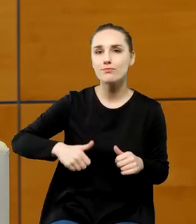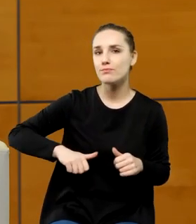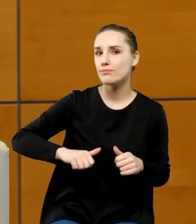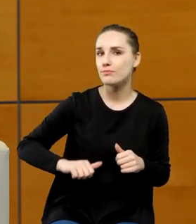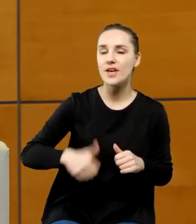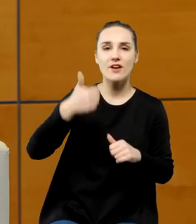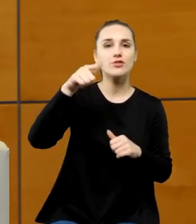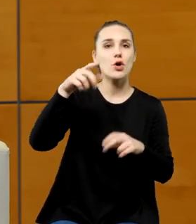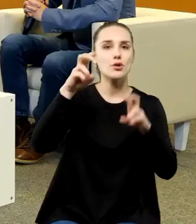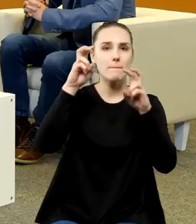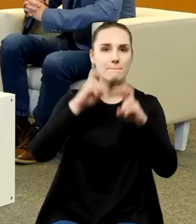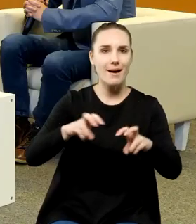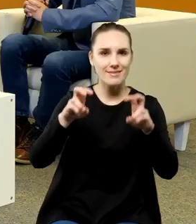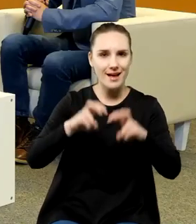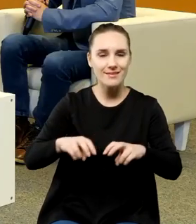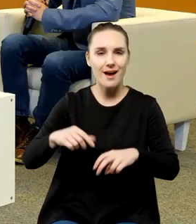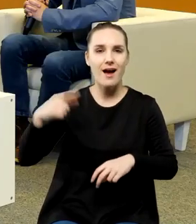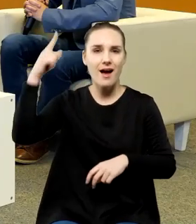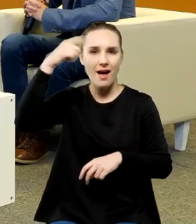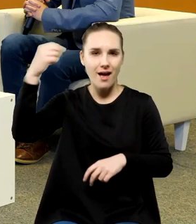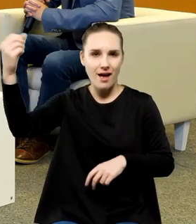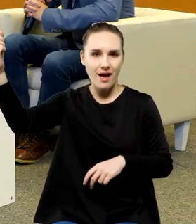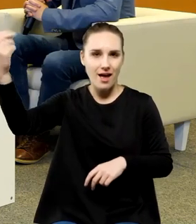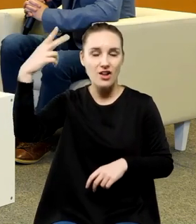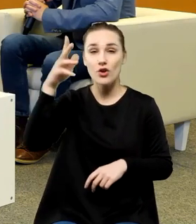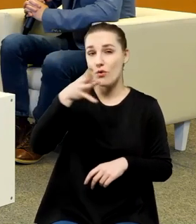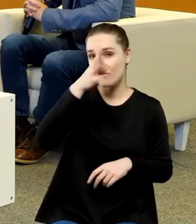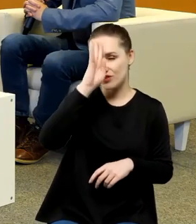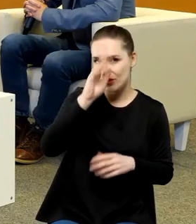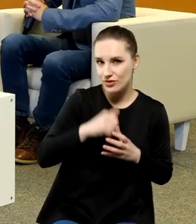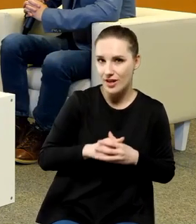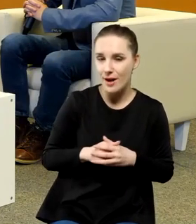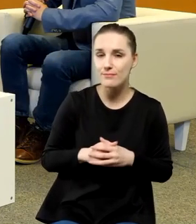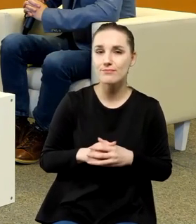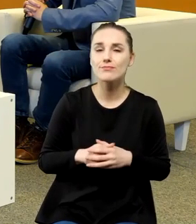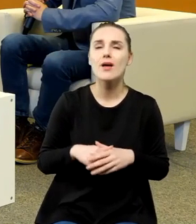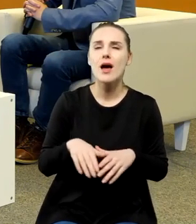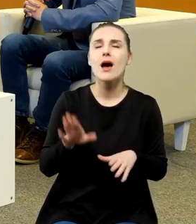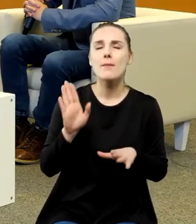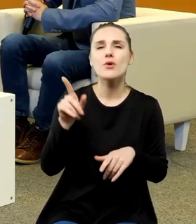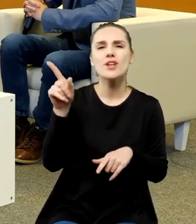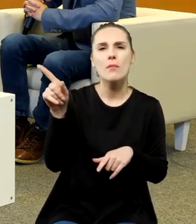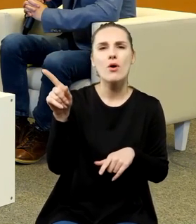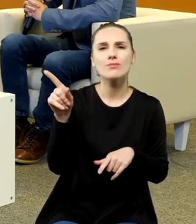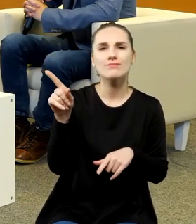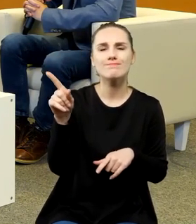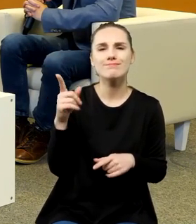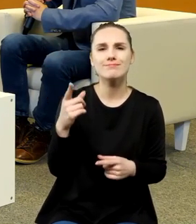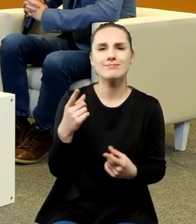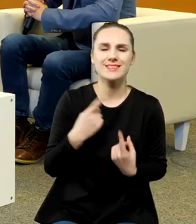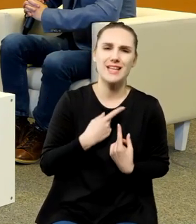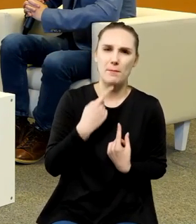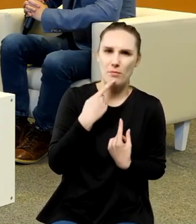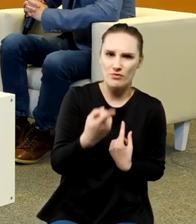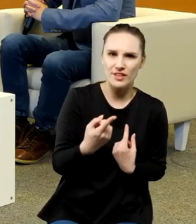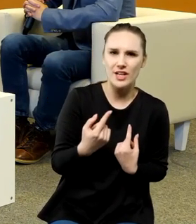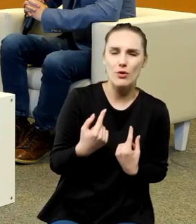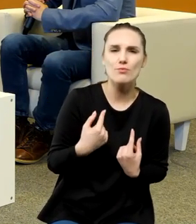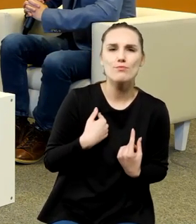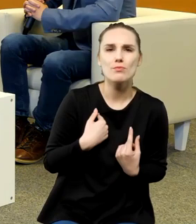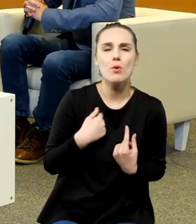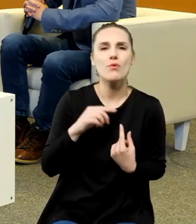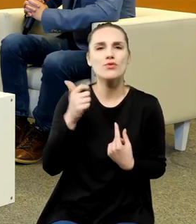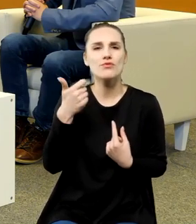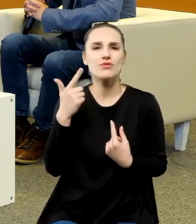heliofizycznych ale jak sam potem zaczął mówić stał się ofiarą dwóch rocznic najpierw Kopernika